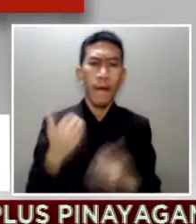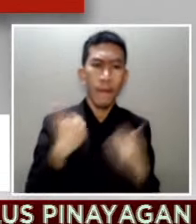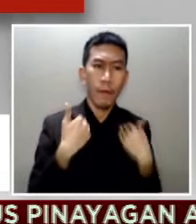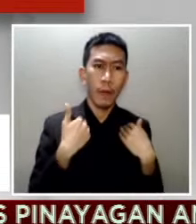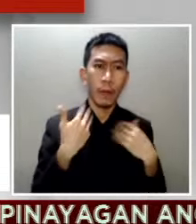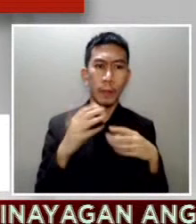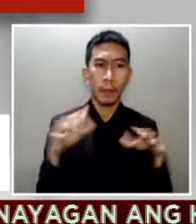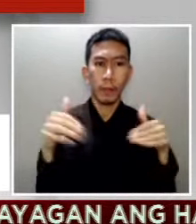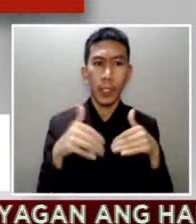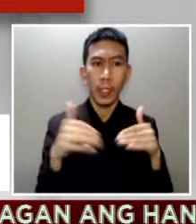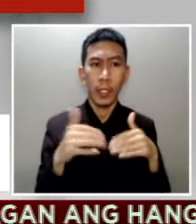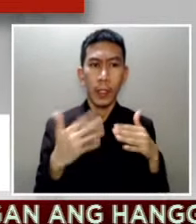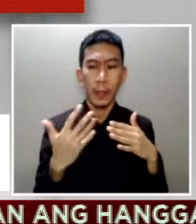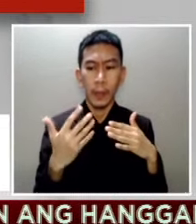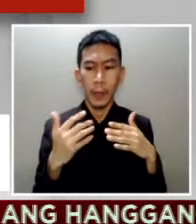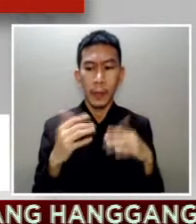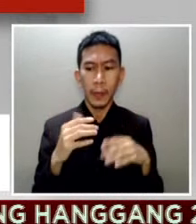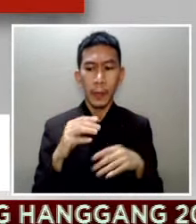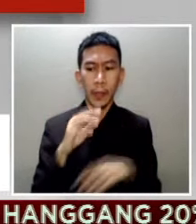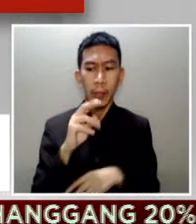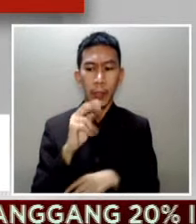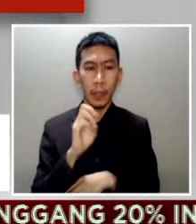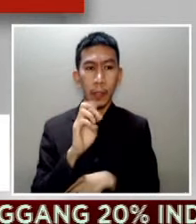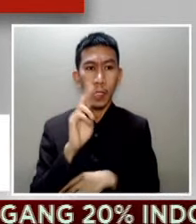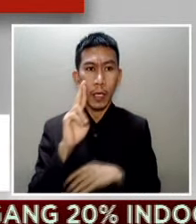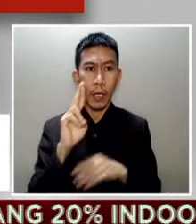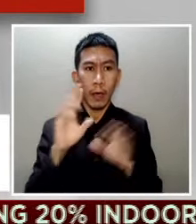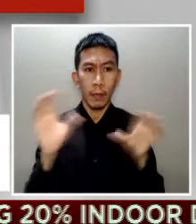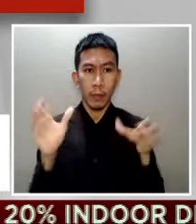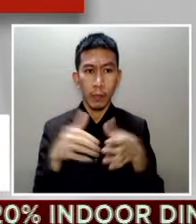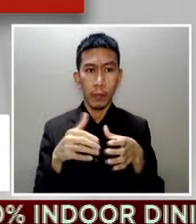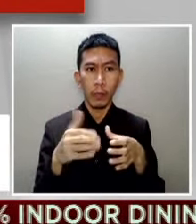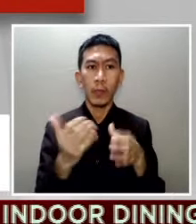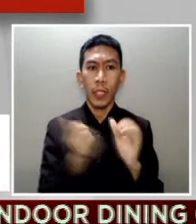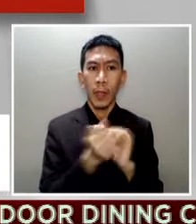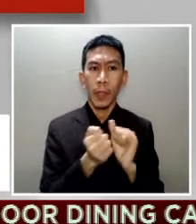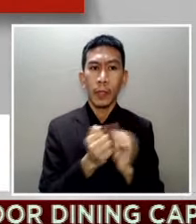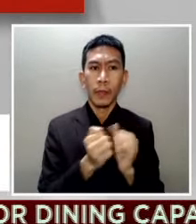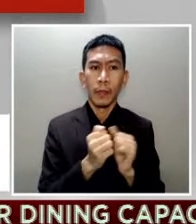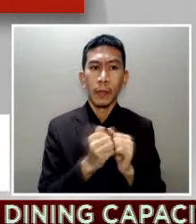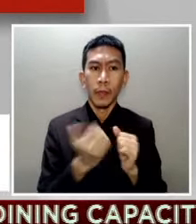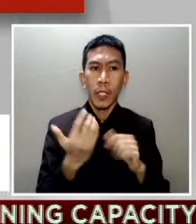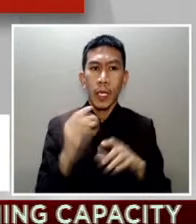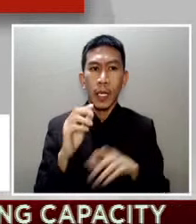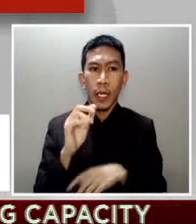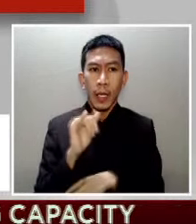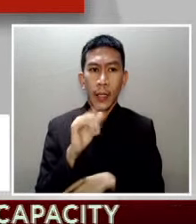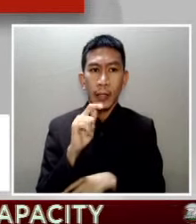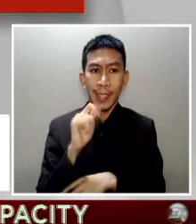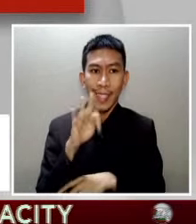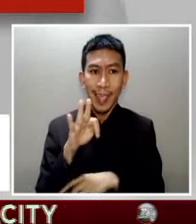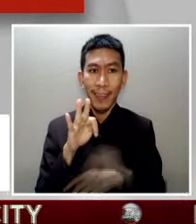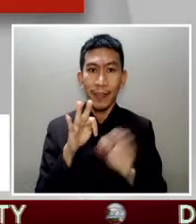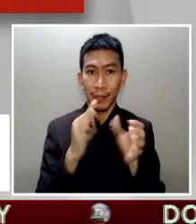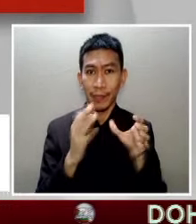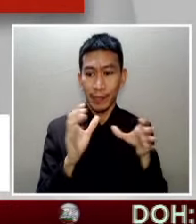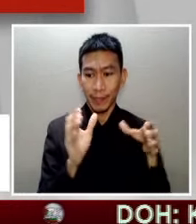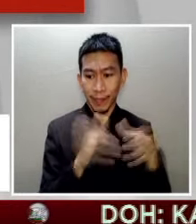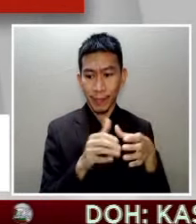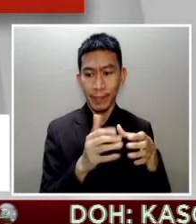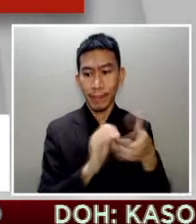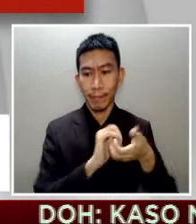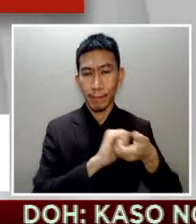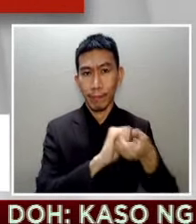at kasama po doon yung mga sekretary po natin sa IATF. Ang consensus po talaga ng ating Metro Manila Council na